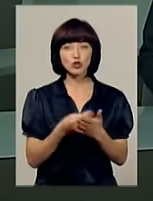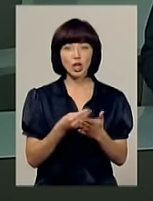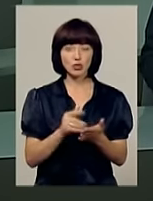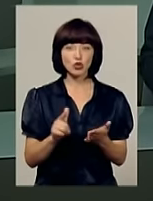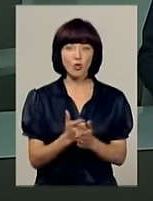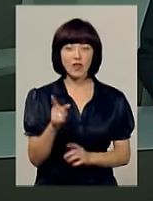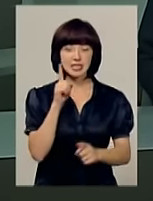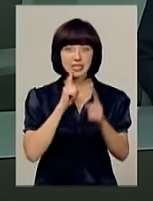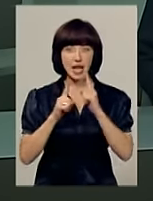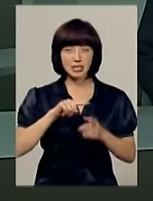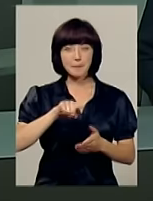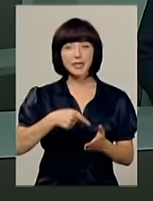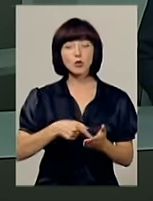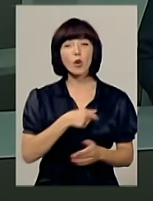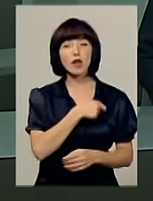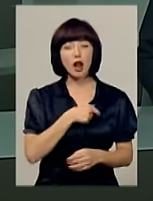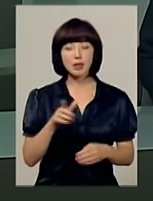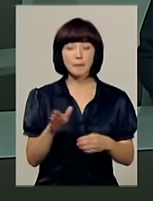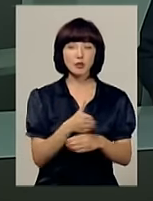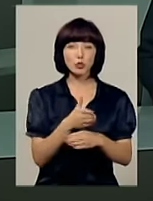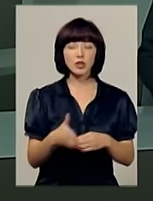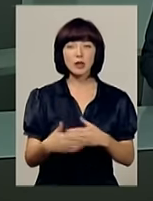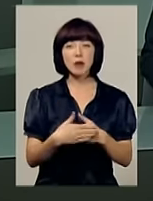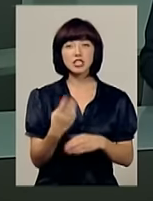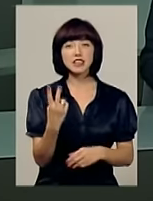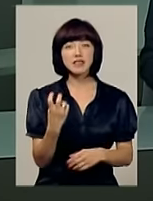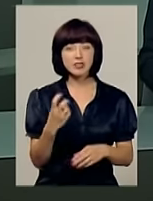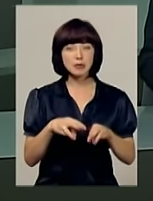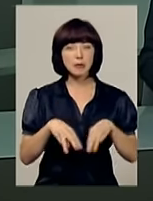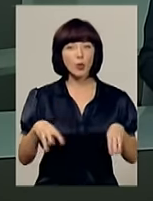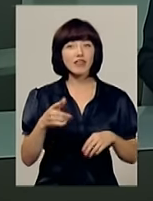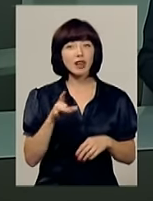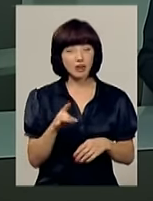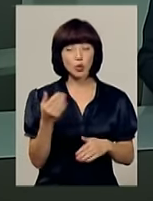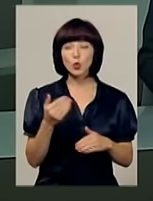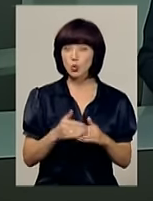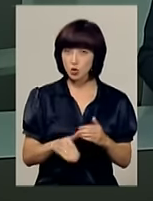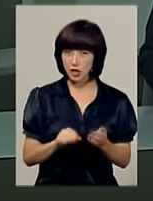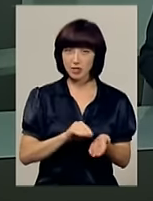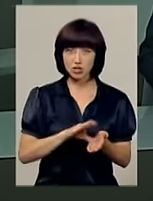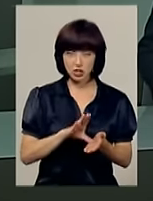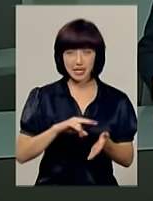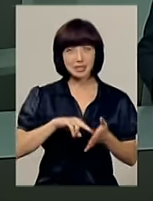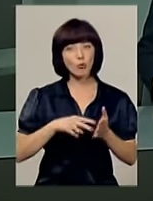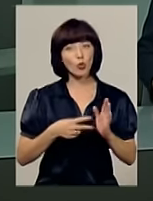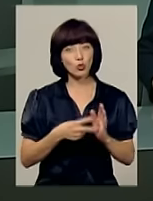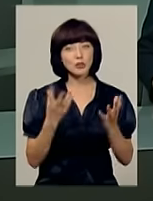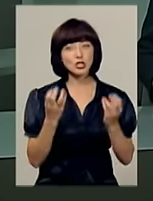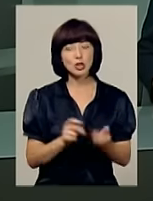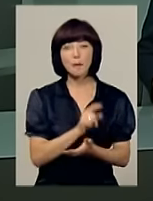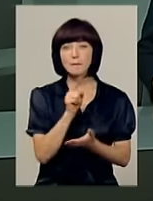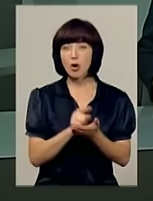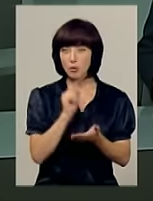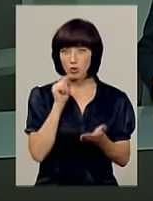Чергова сесія Хмельницької міської ради перерозподілила майже дві сотні мільйонів гривень, що вже надійшли і, за прогнозами, ще мають